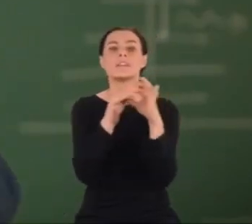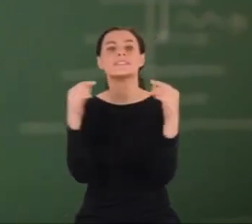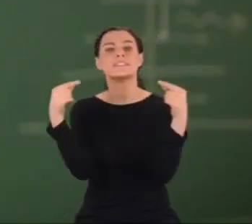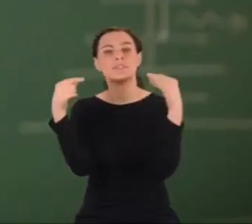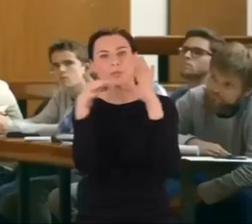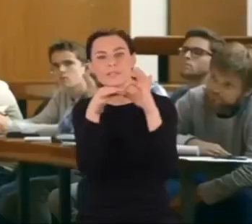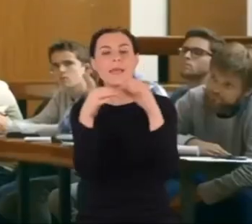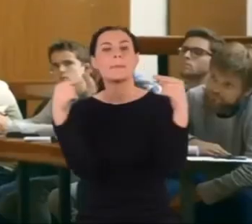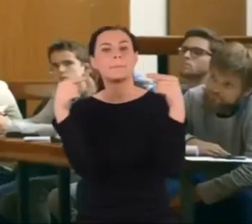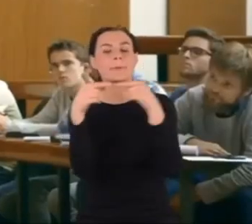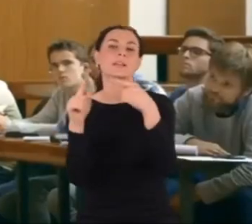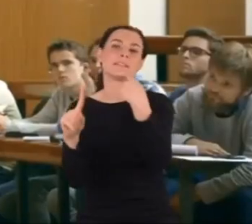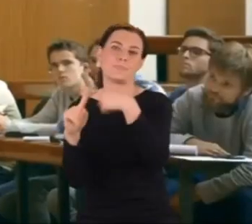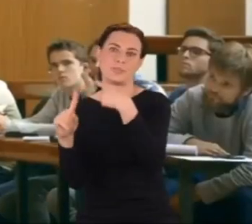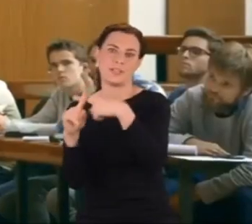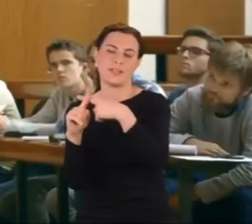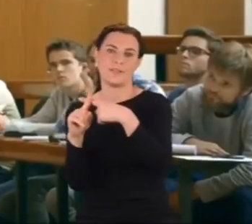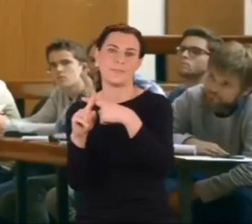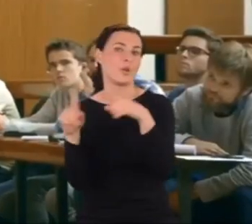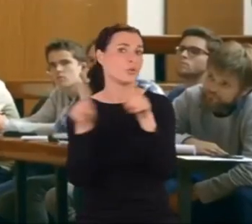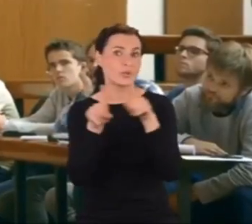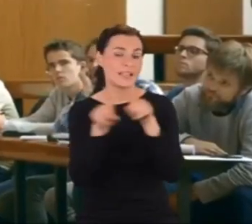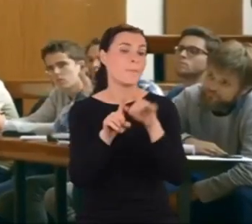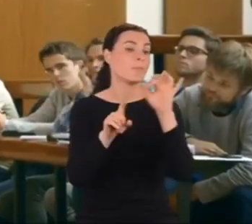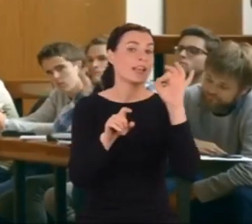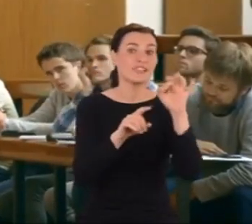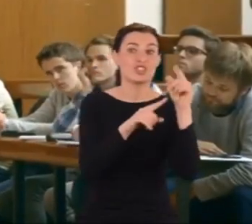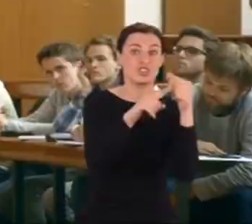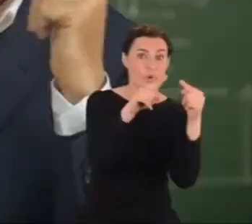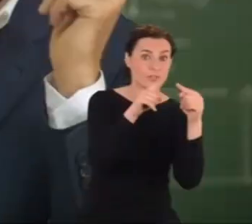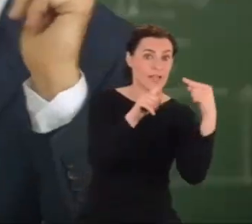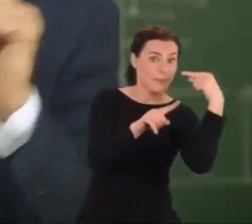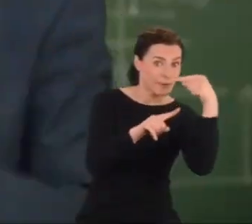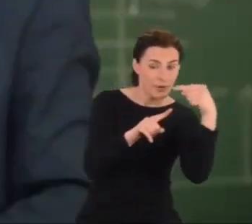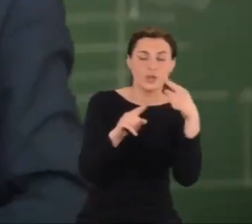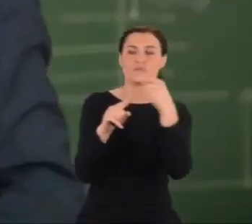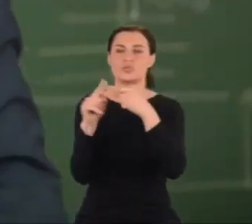pozytywnej. Tak pojawiła się u niego idea antymaterii.